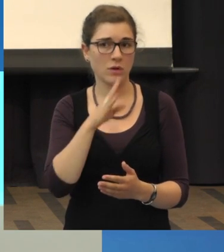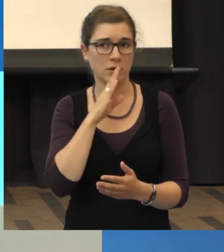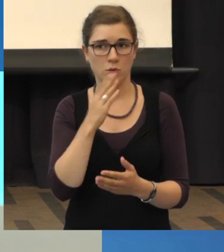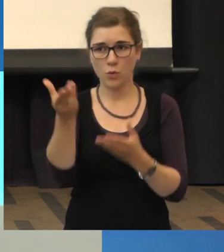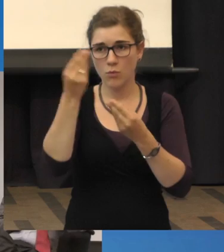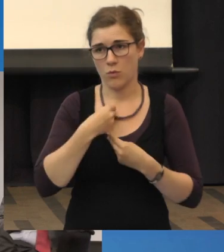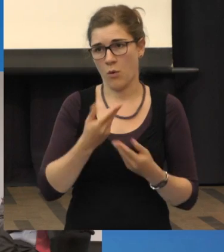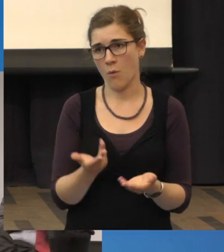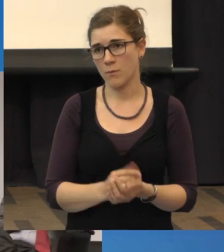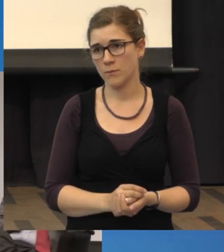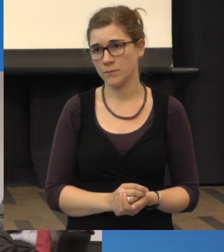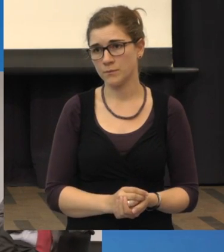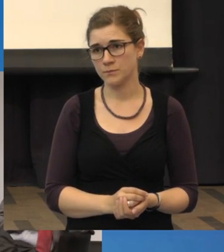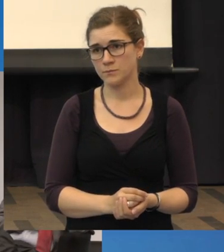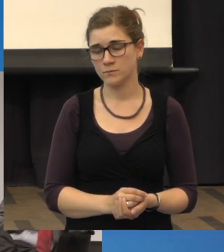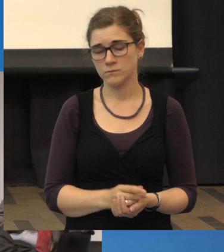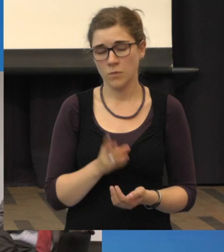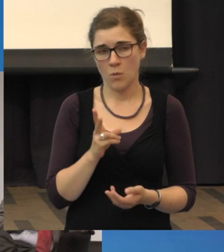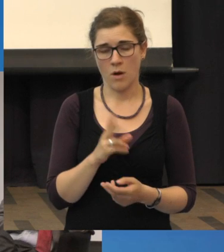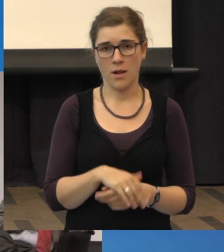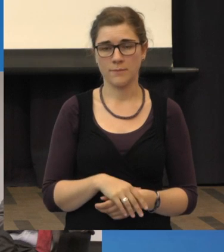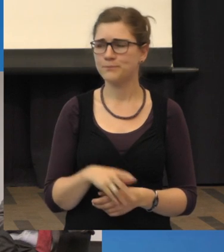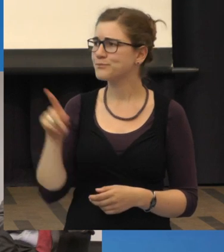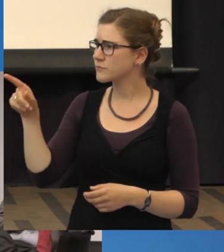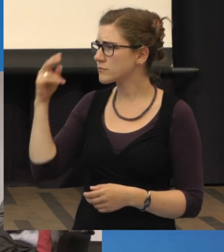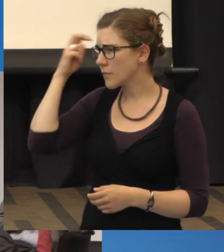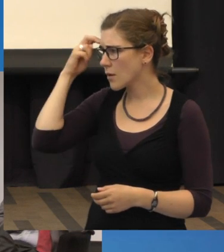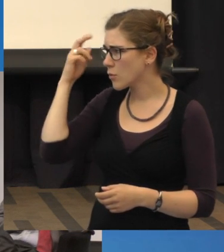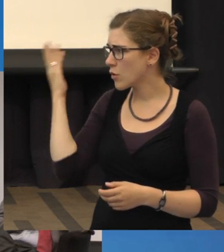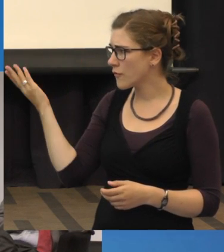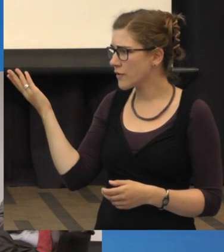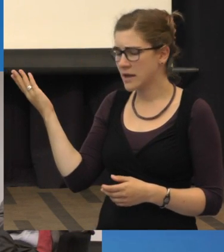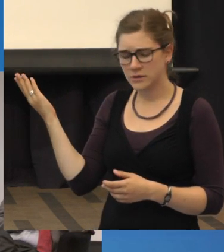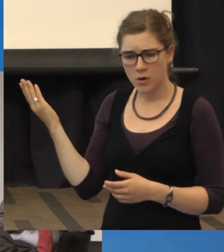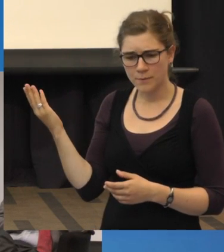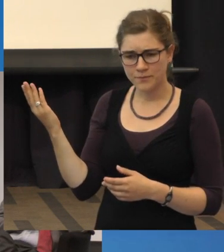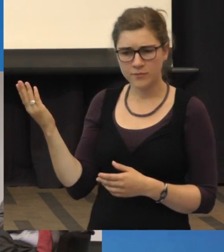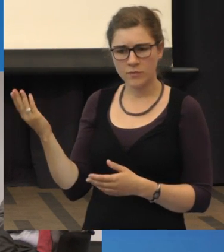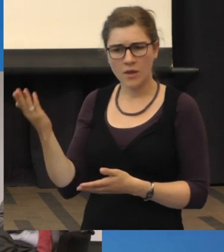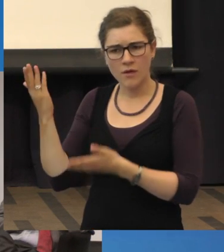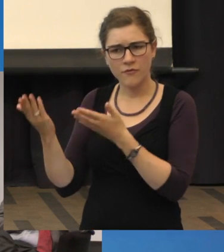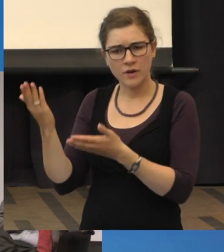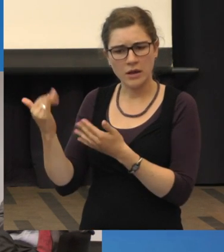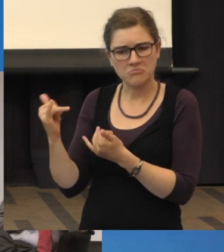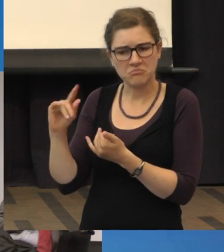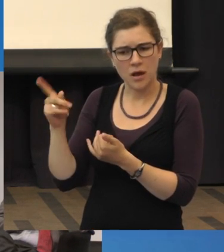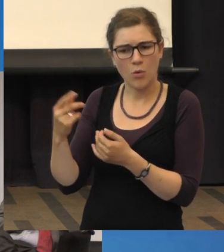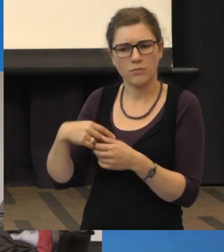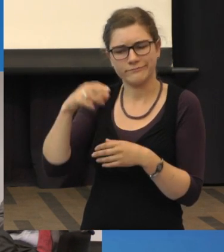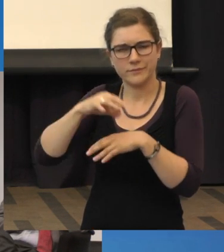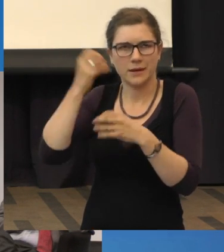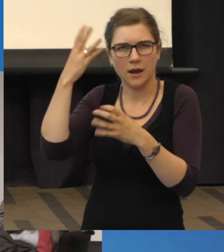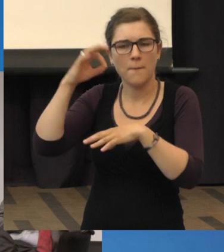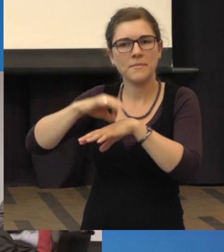zuführen können. Herr Professor, Sie kennen sicherlich als Leiter der Augenklinik im Klinikum auch medizinische Studien,